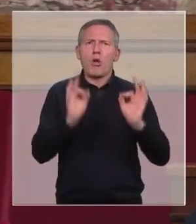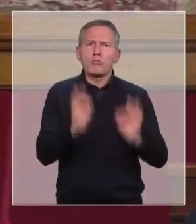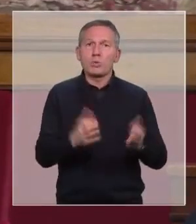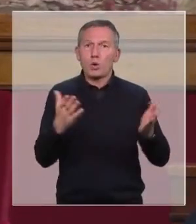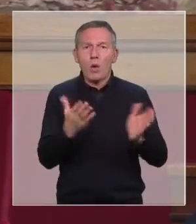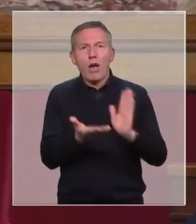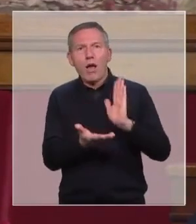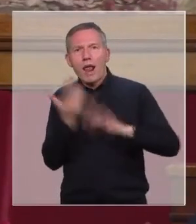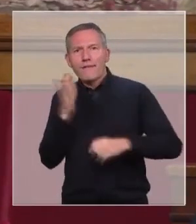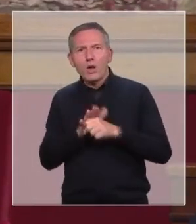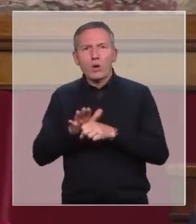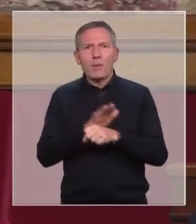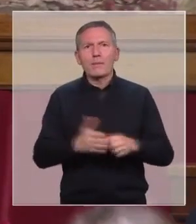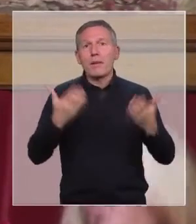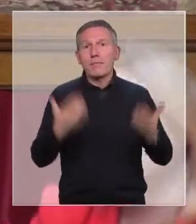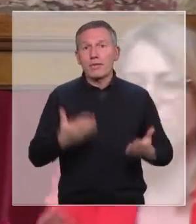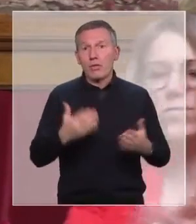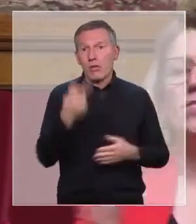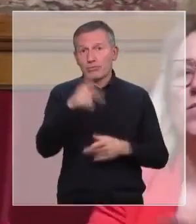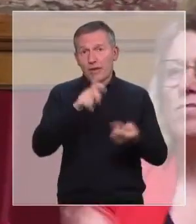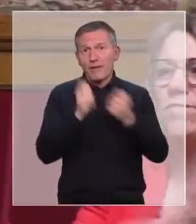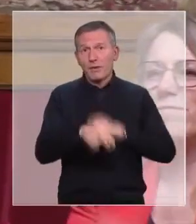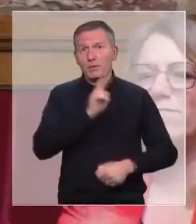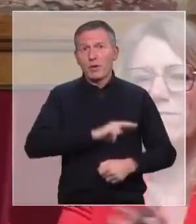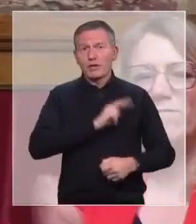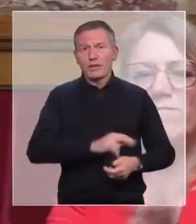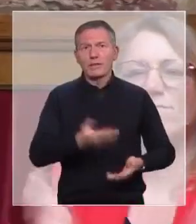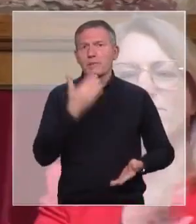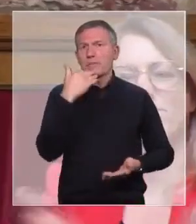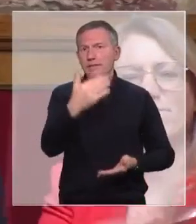-dire retirer dès maintenant votre réforme des retraites ? Je vous remercie.